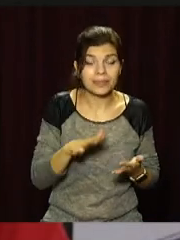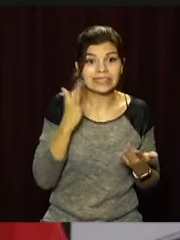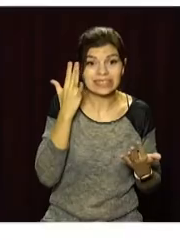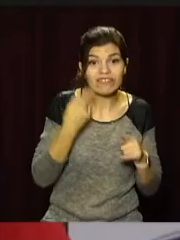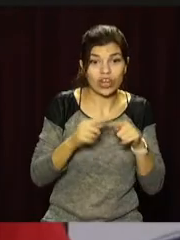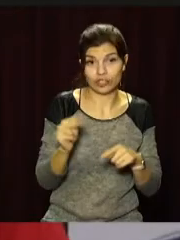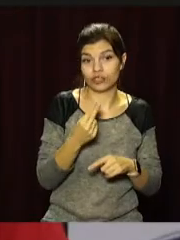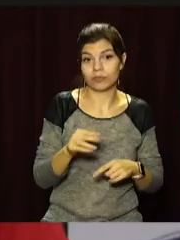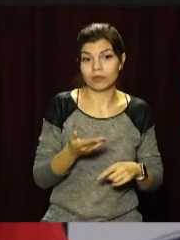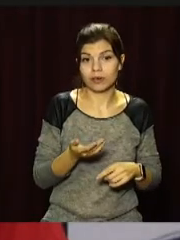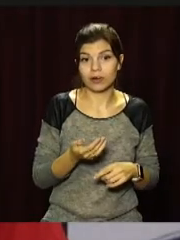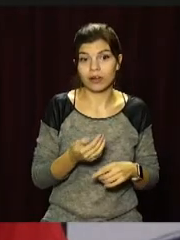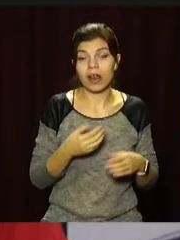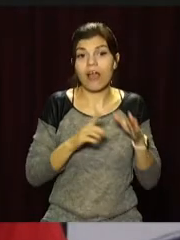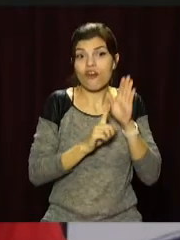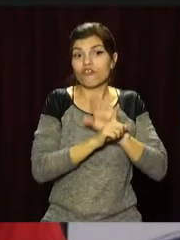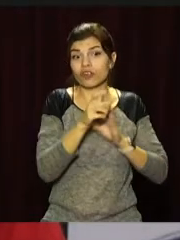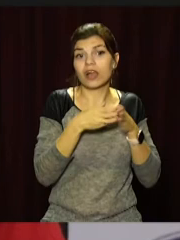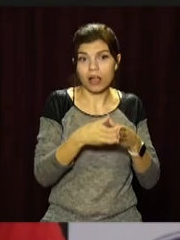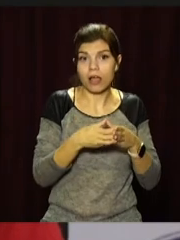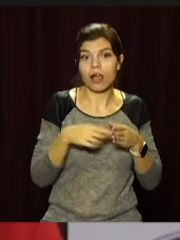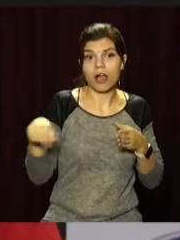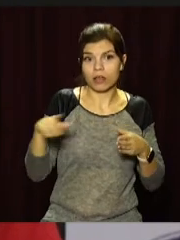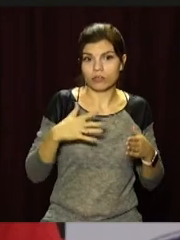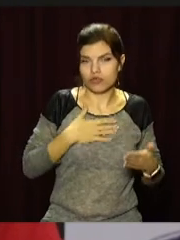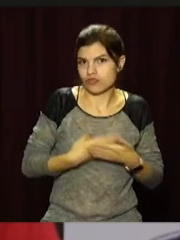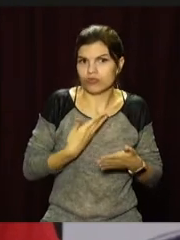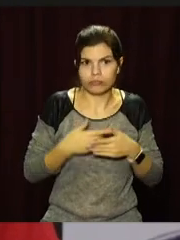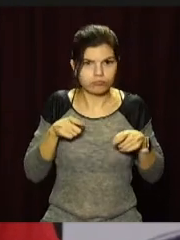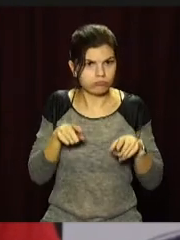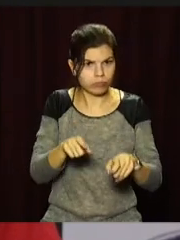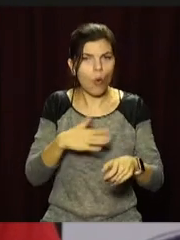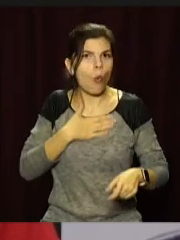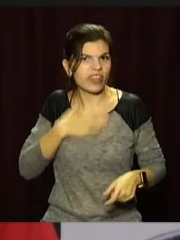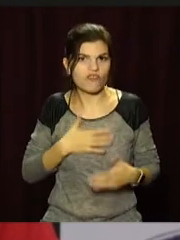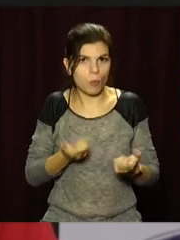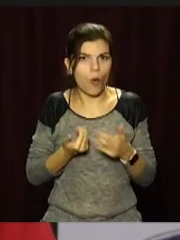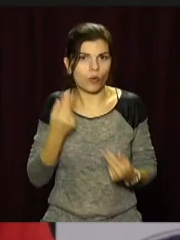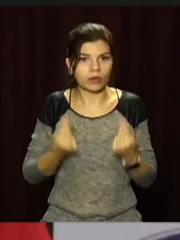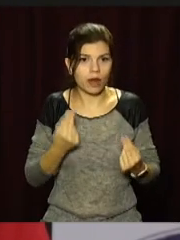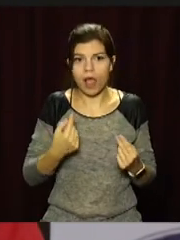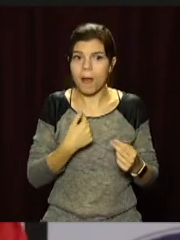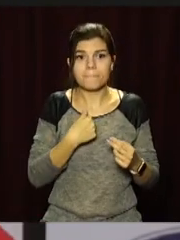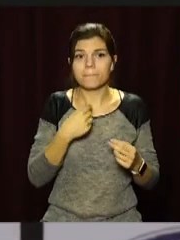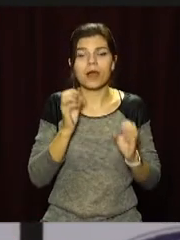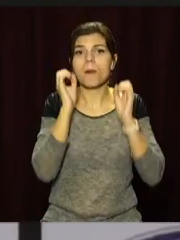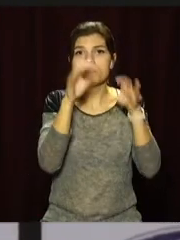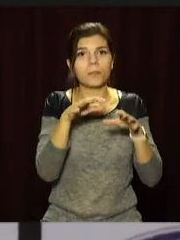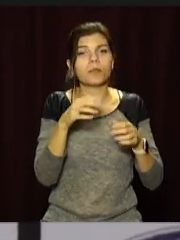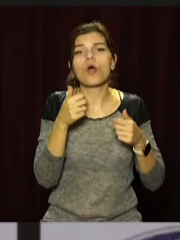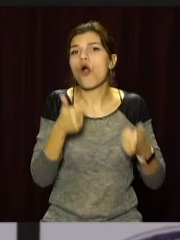цьому чемпіонаті. Дніправ почав з самого початку агресивно, вони біжали, отримували відповідь від ігри. Ми не забили якихось перших